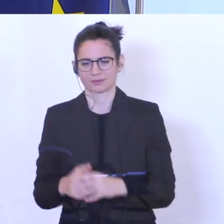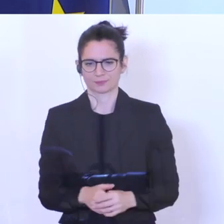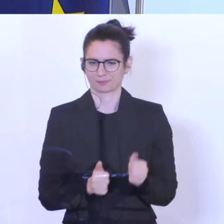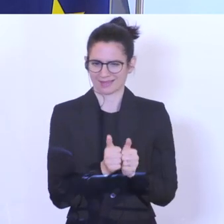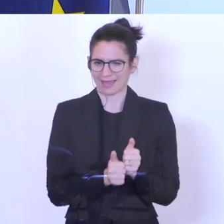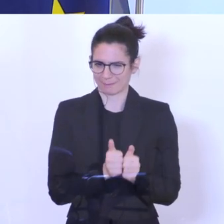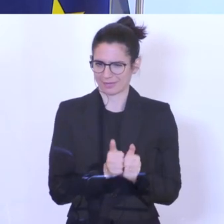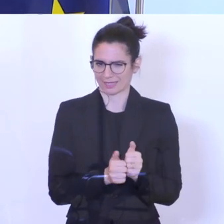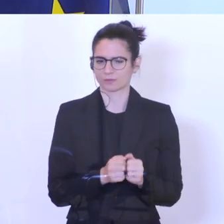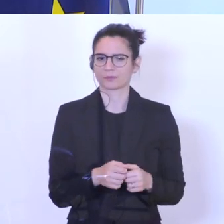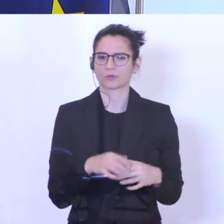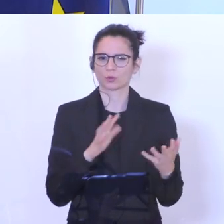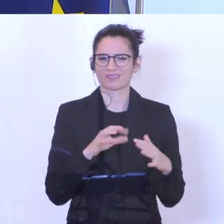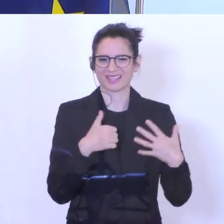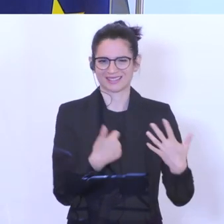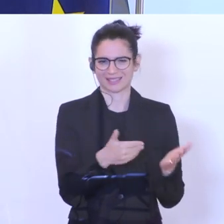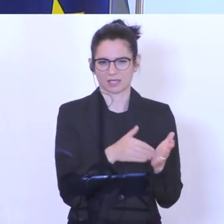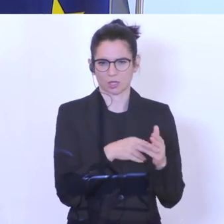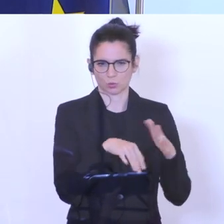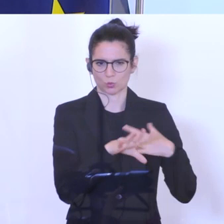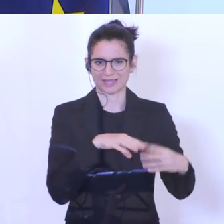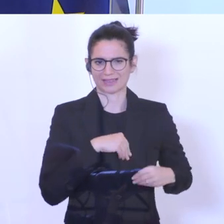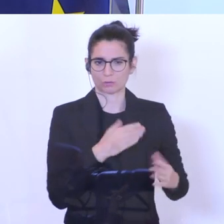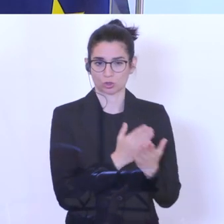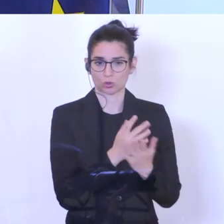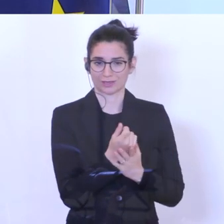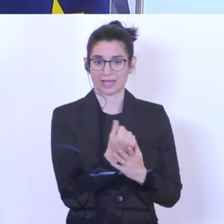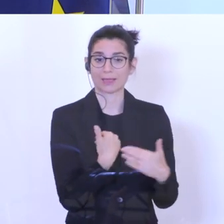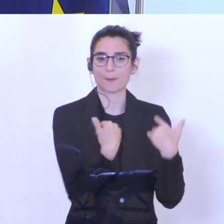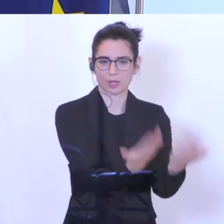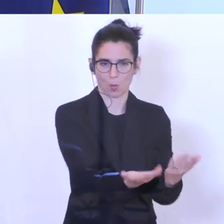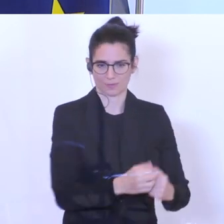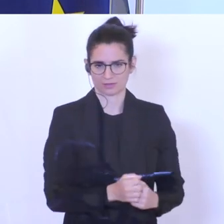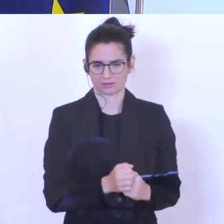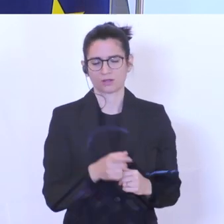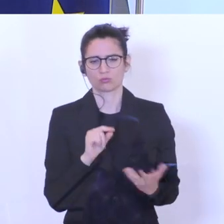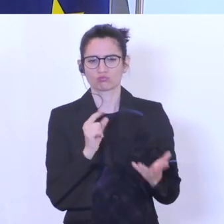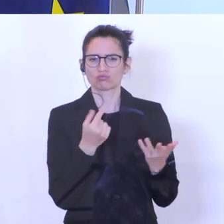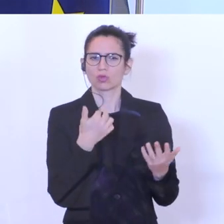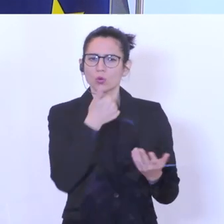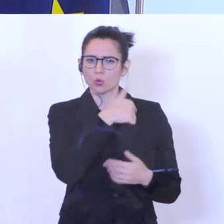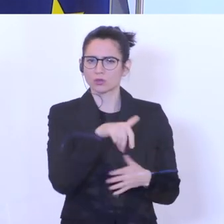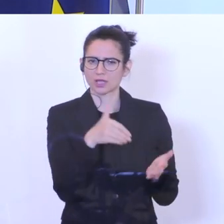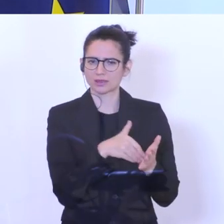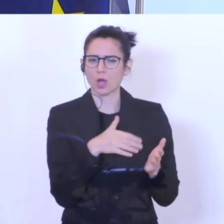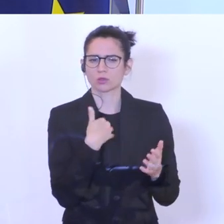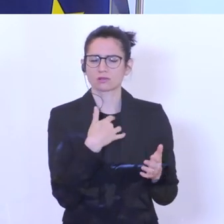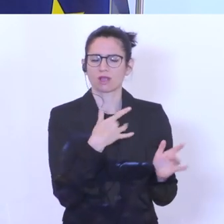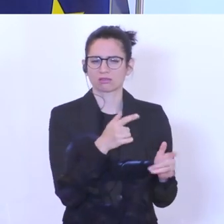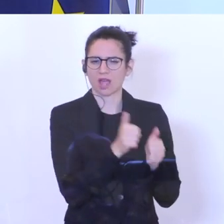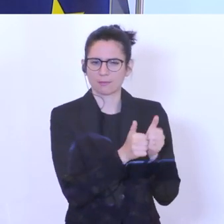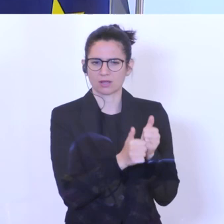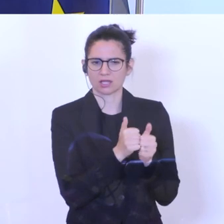Abrechnung. Rund 60.000 Unternehmen haben bereits ihr Geld erhalten und das sind rund 100.000 Abrechnungen im